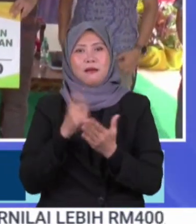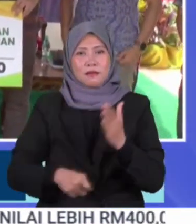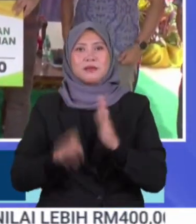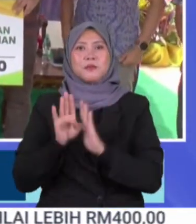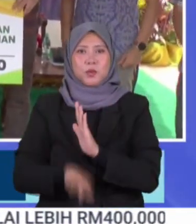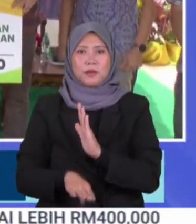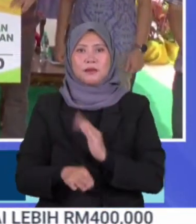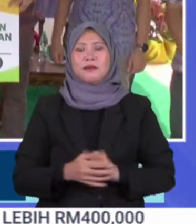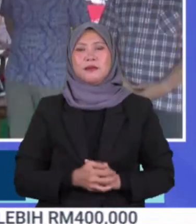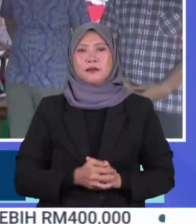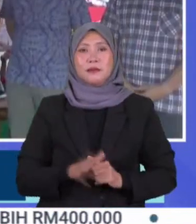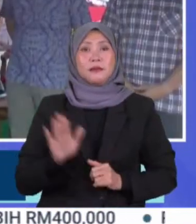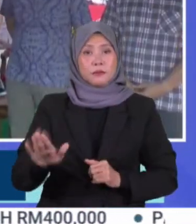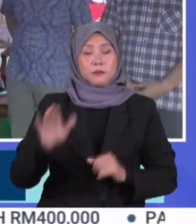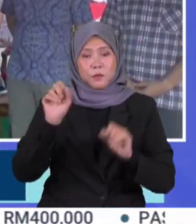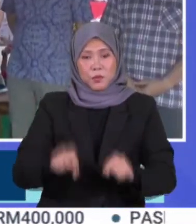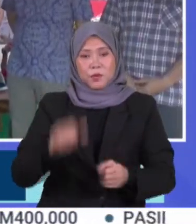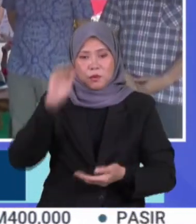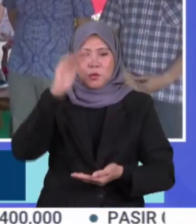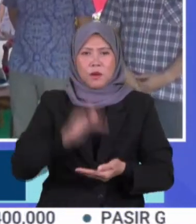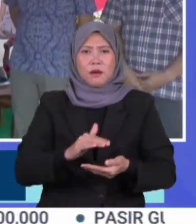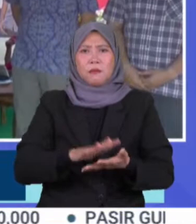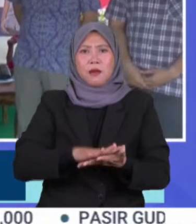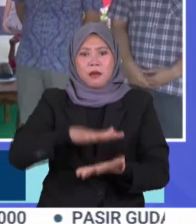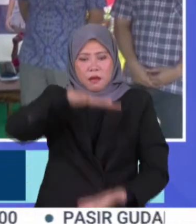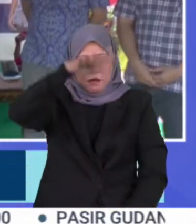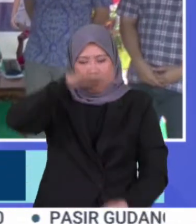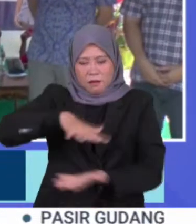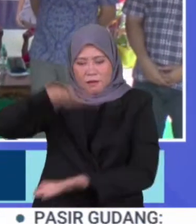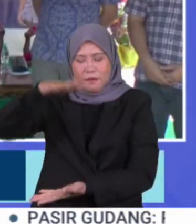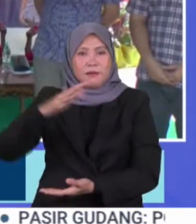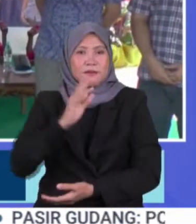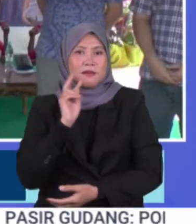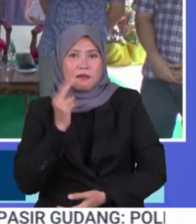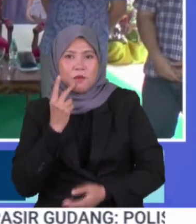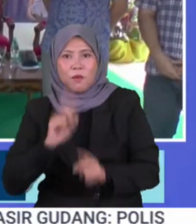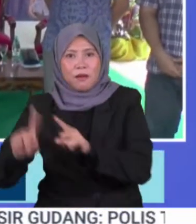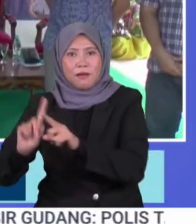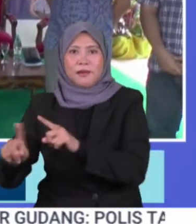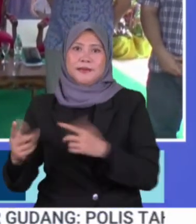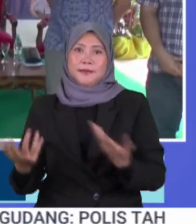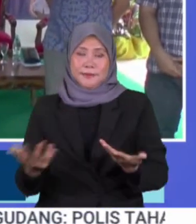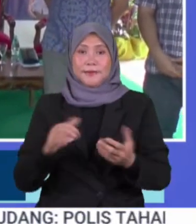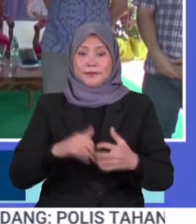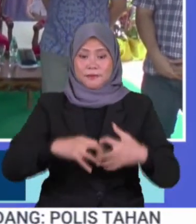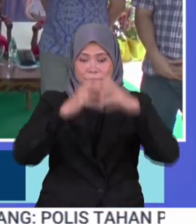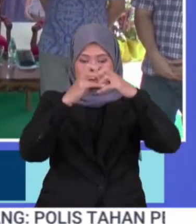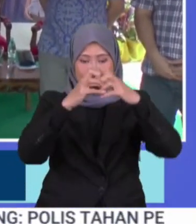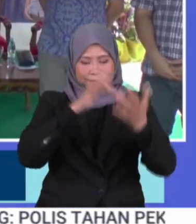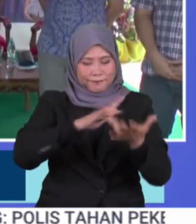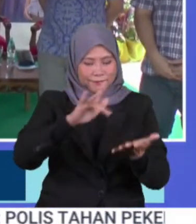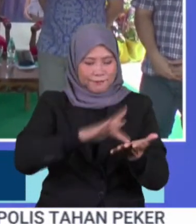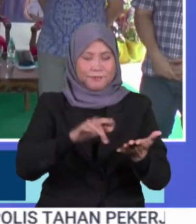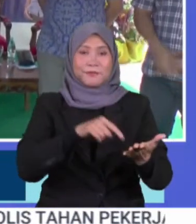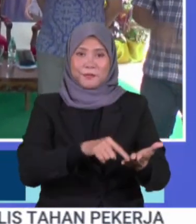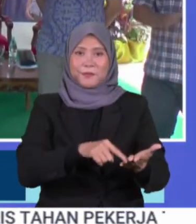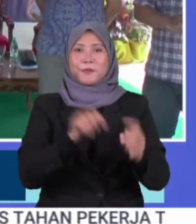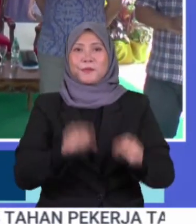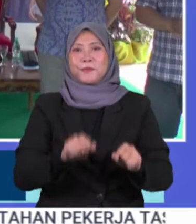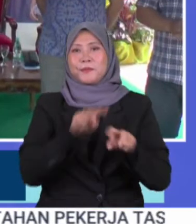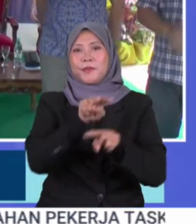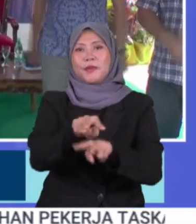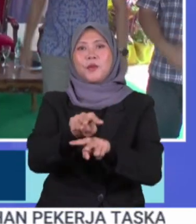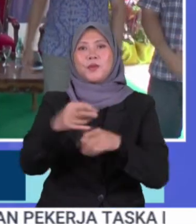Sekolah Negeri berkata ia juga mengurangkan lampakan hasil pertanian Aplikasi dibangunkan sebuah syarikat yang dipantau